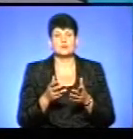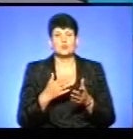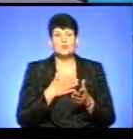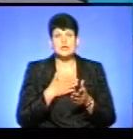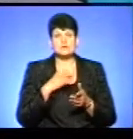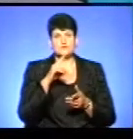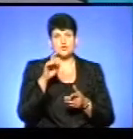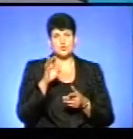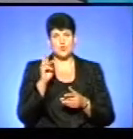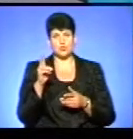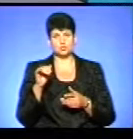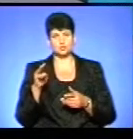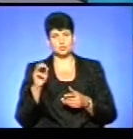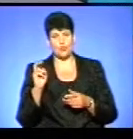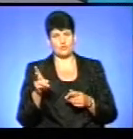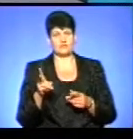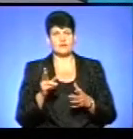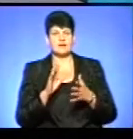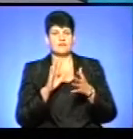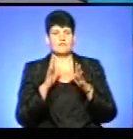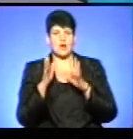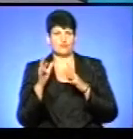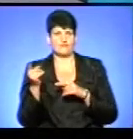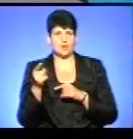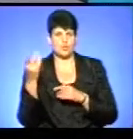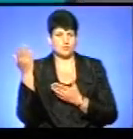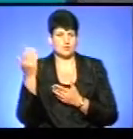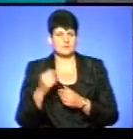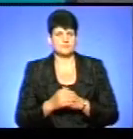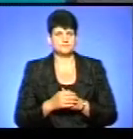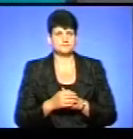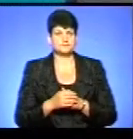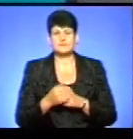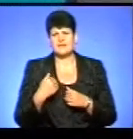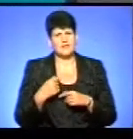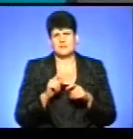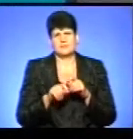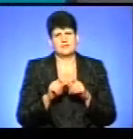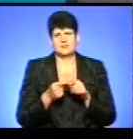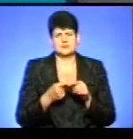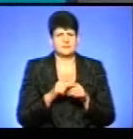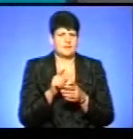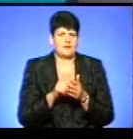зоокутку в гідропарку в Тернополі? Не досліджувала дана питання.